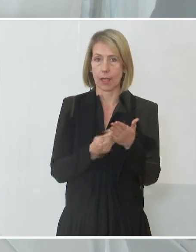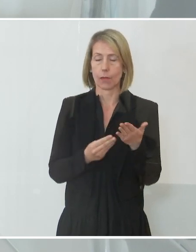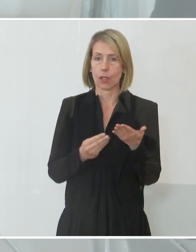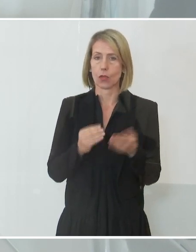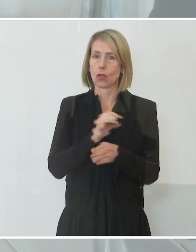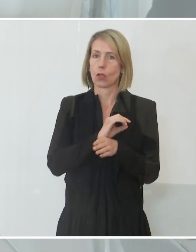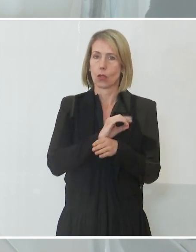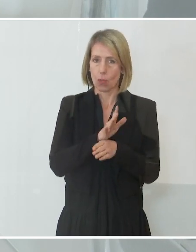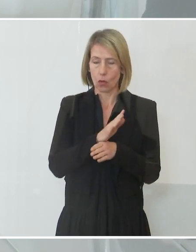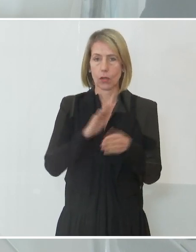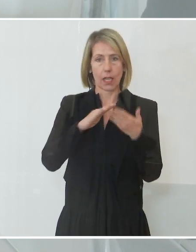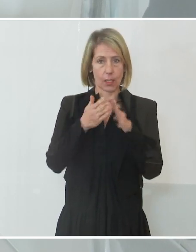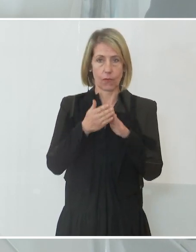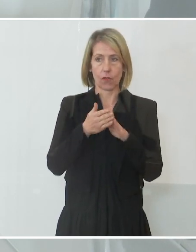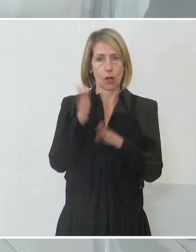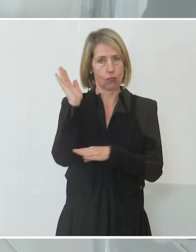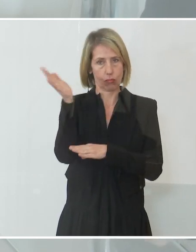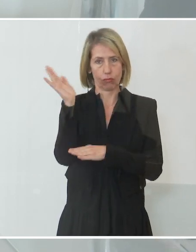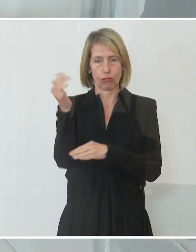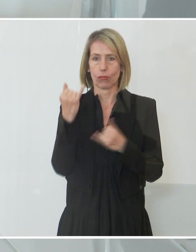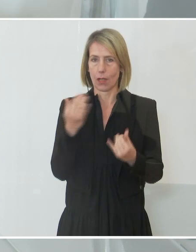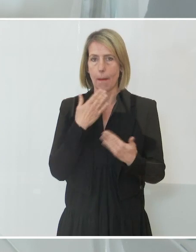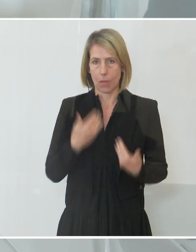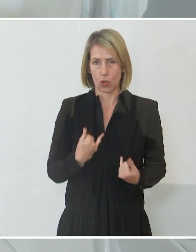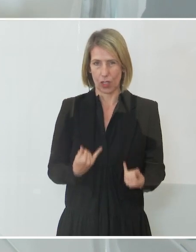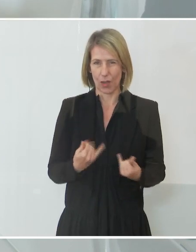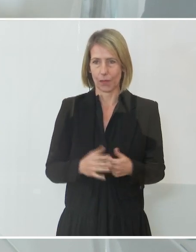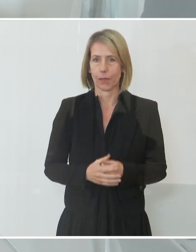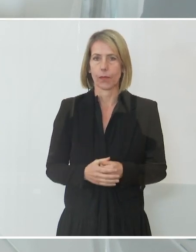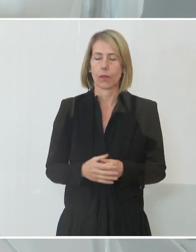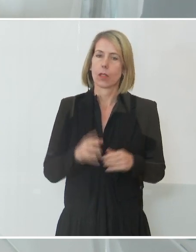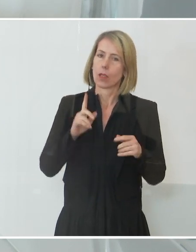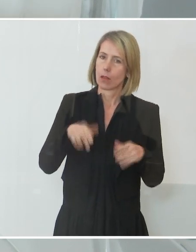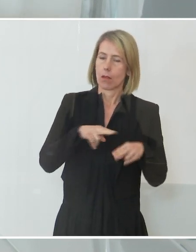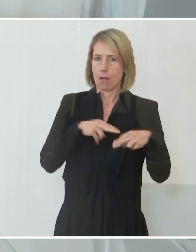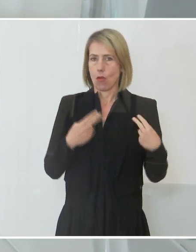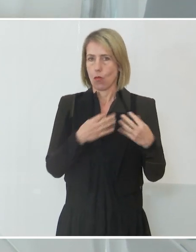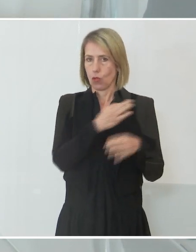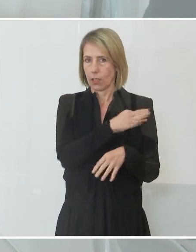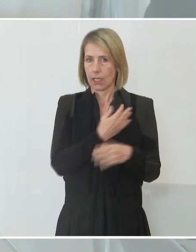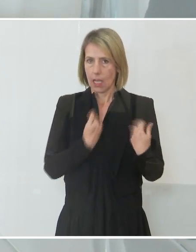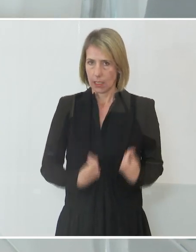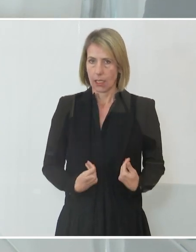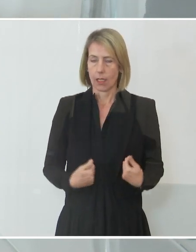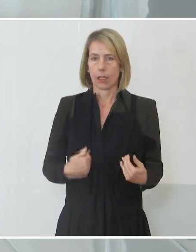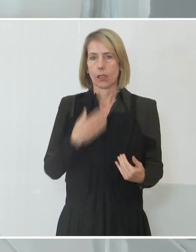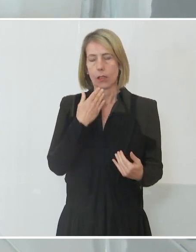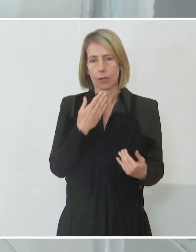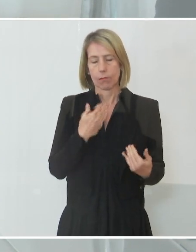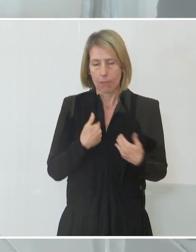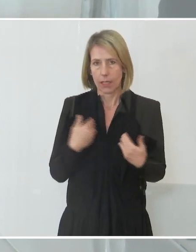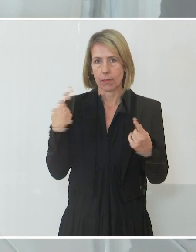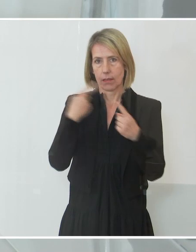Corona-ipfels informieren. Ich habe mir als Bundeskanzler zum Ziel gesetzt,